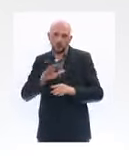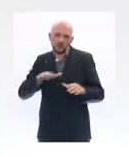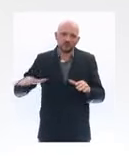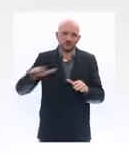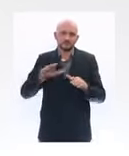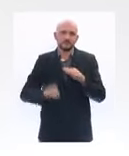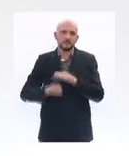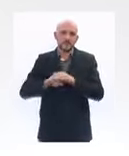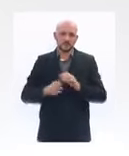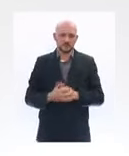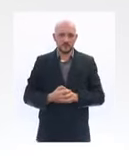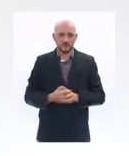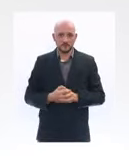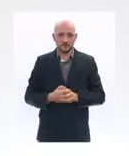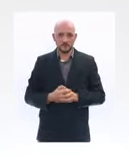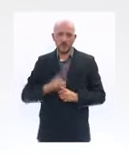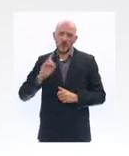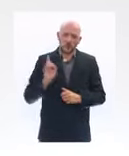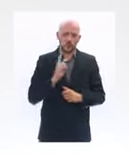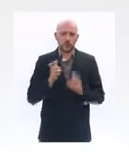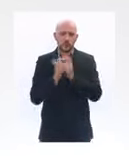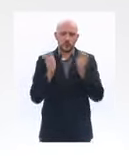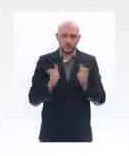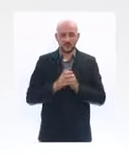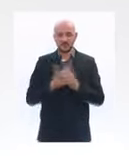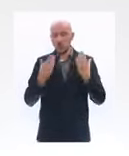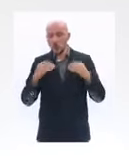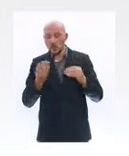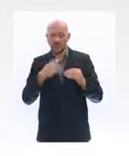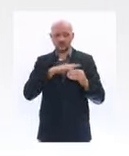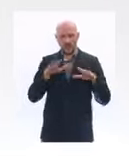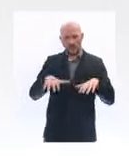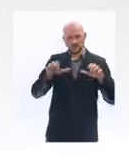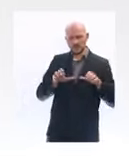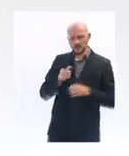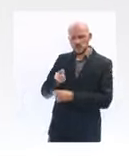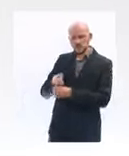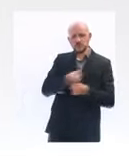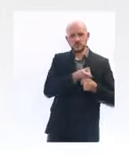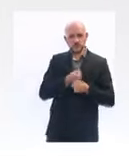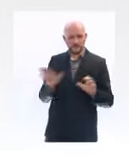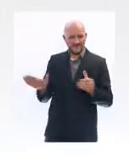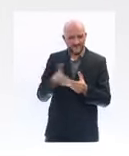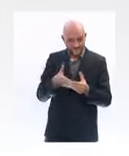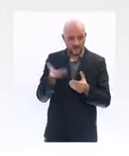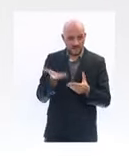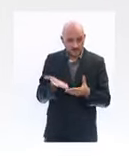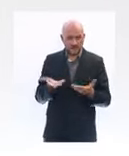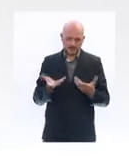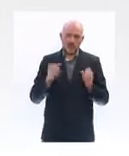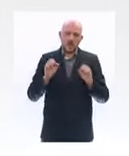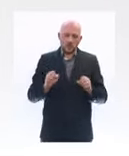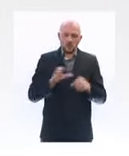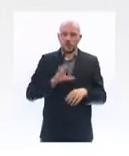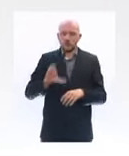et tous les commerces qui sont fermés par décision administrative pourront recevoir une indemnisation allant